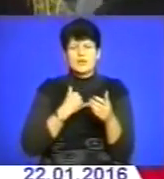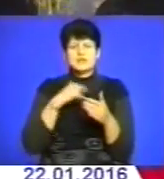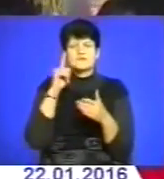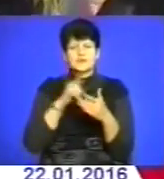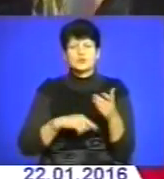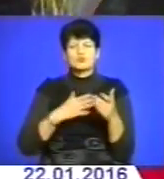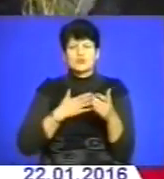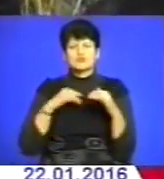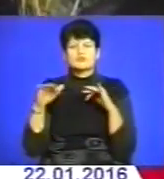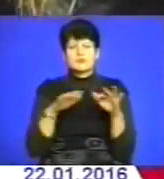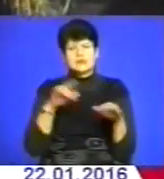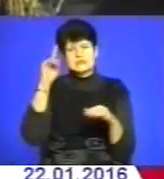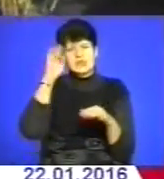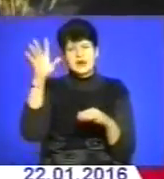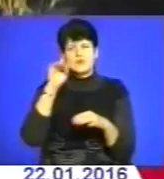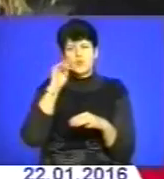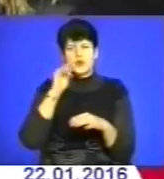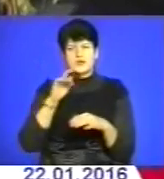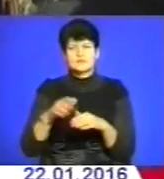справу. Слава Україні!